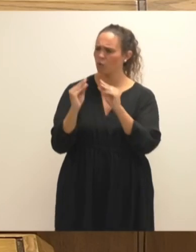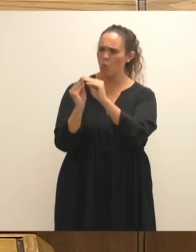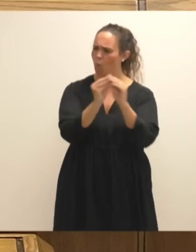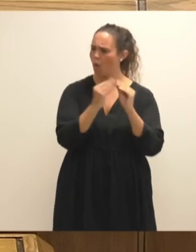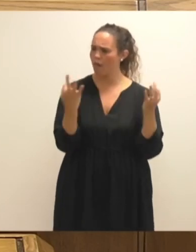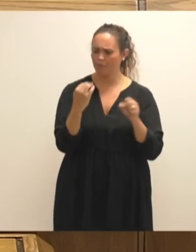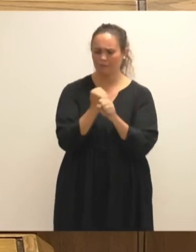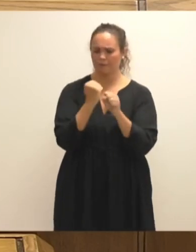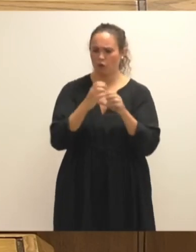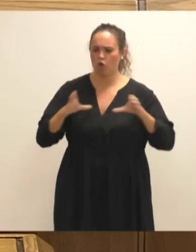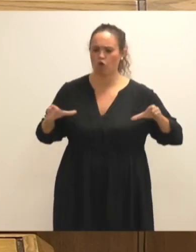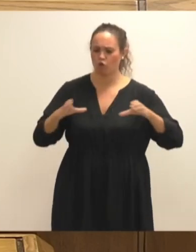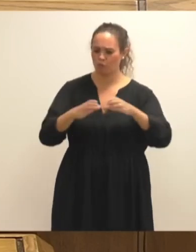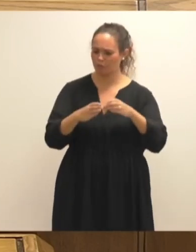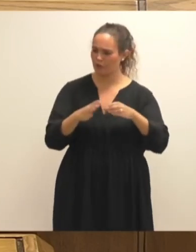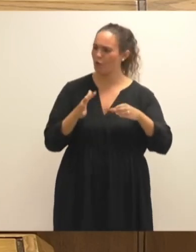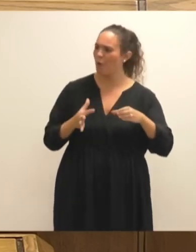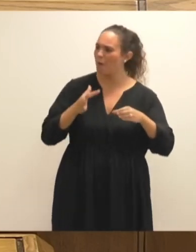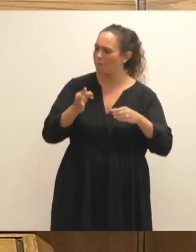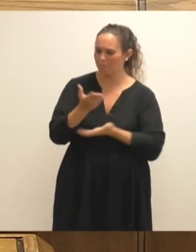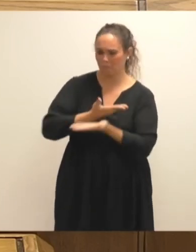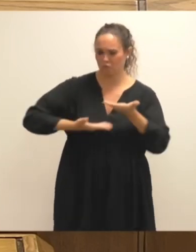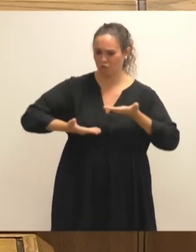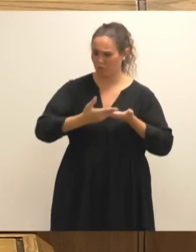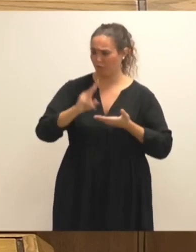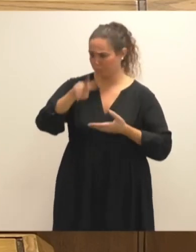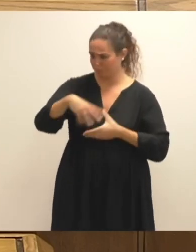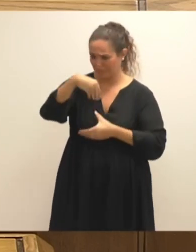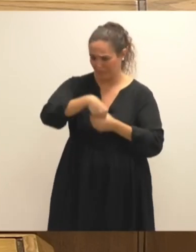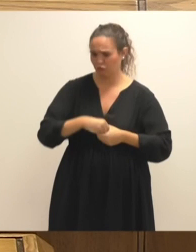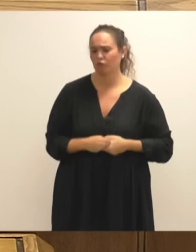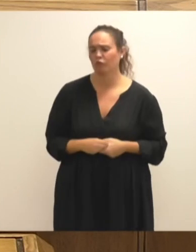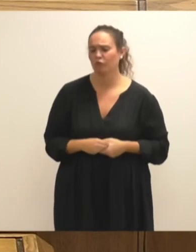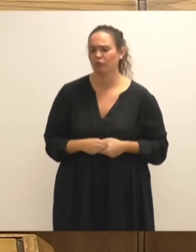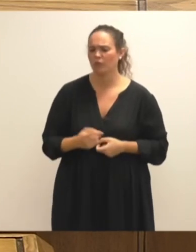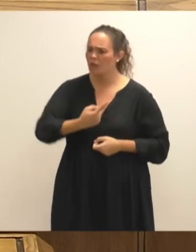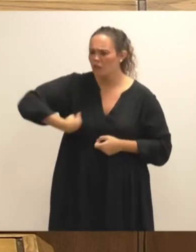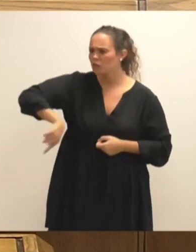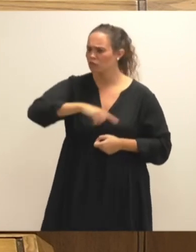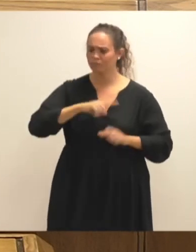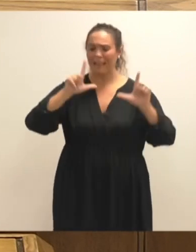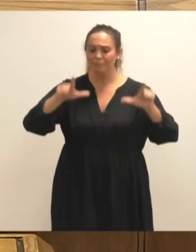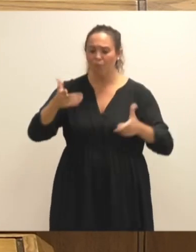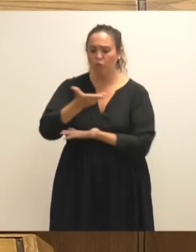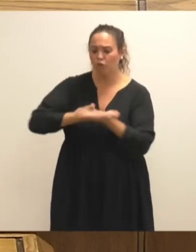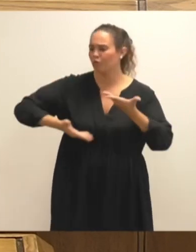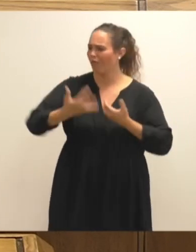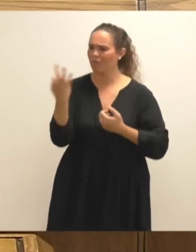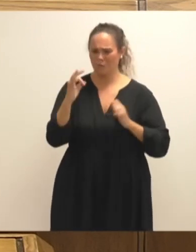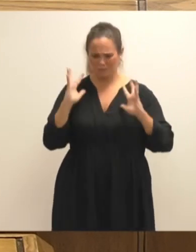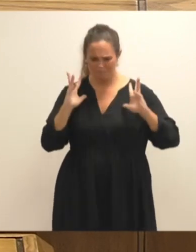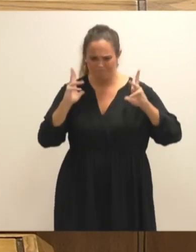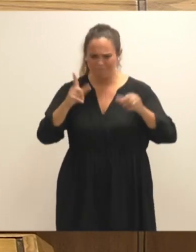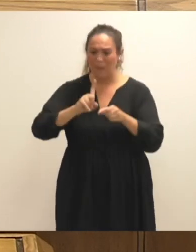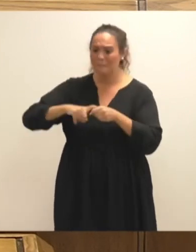Gurean aplikatuta, erabakiak partekatzeko espazioak indartu behar ditugu, bai. Norberaren eskumen ere mua errespetatuz.